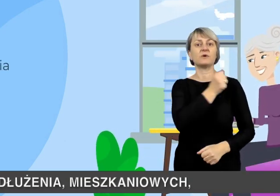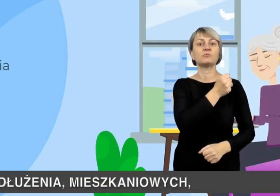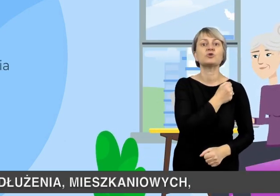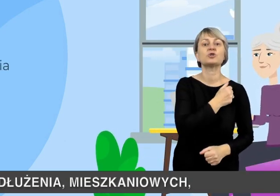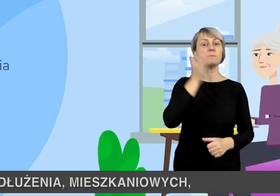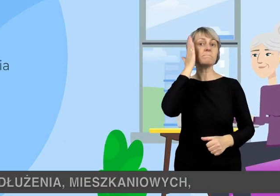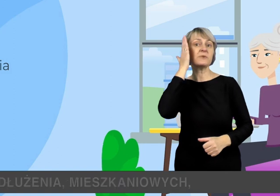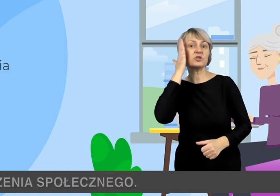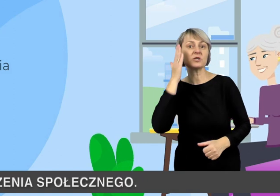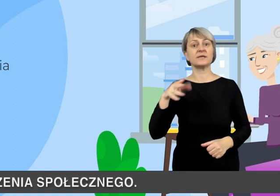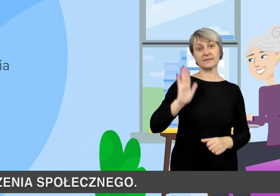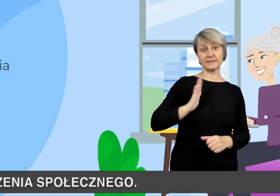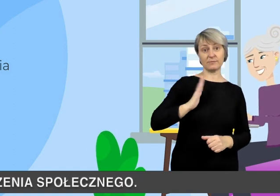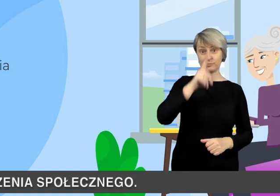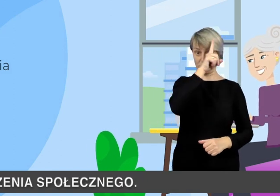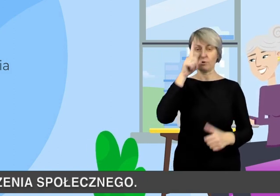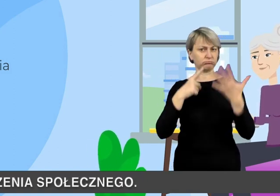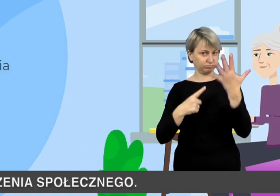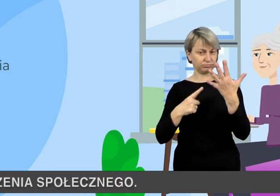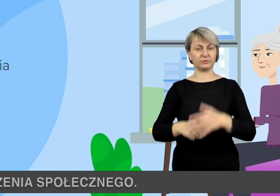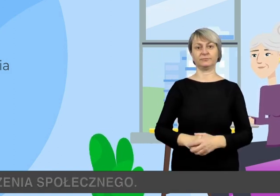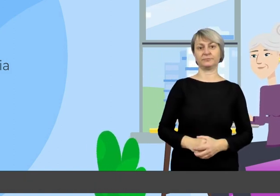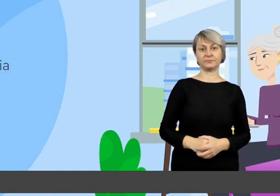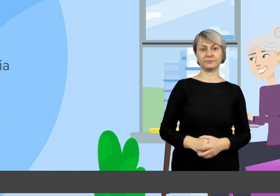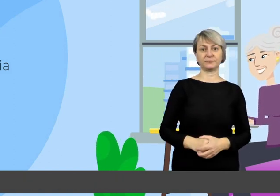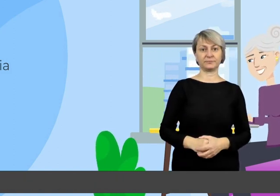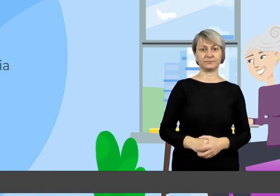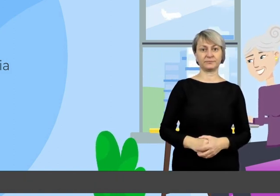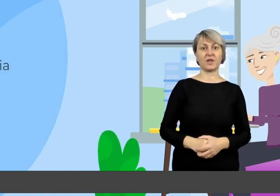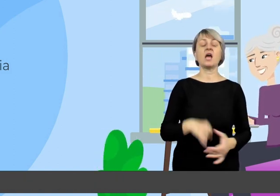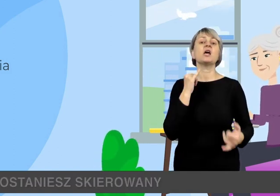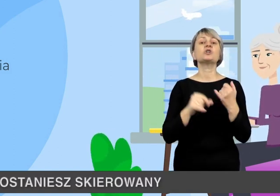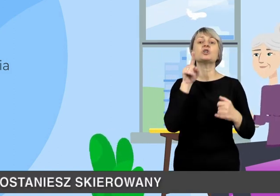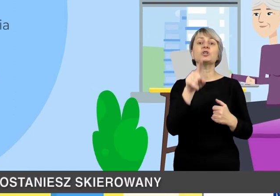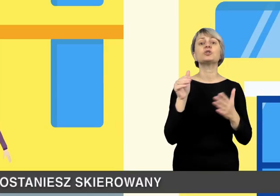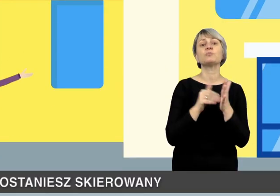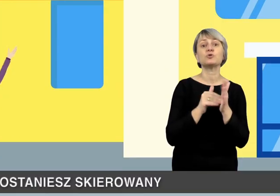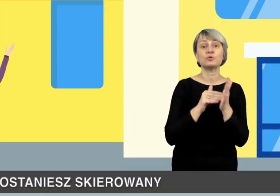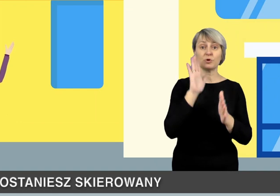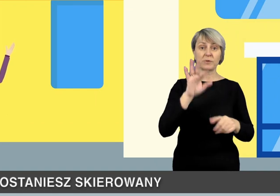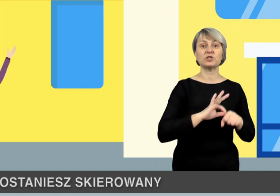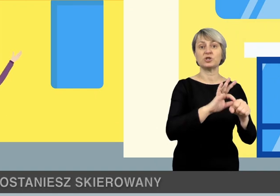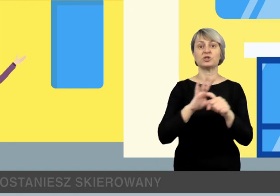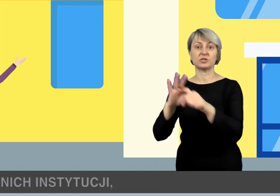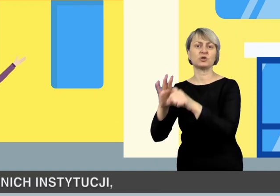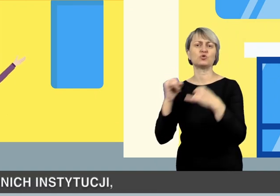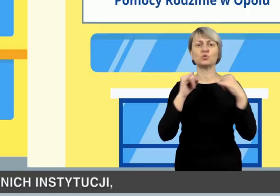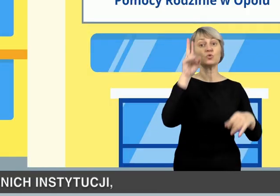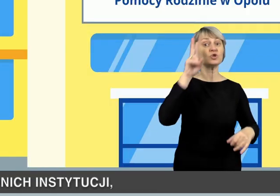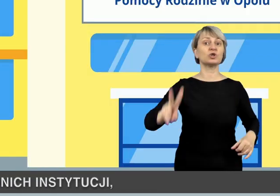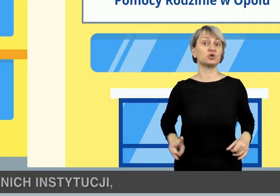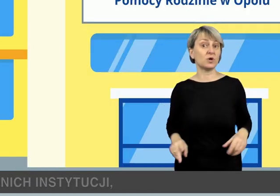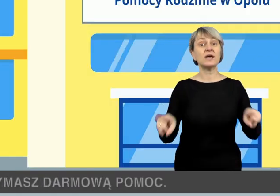zadłużenia mieszkaniowych oraz zabezpieczenia społecznego. W razie potrzeby zostaniesz skierowany do